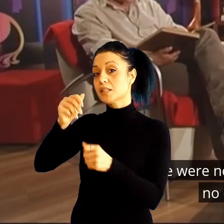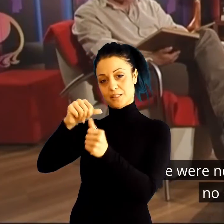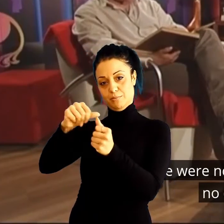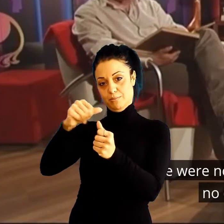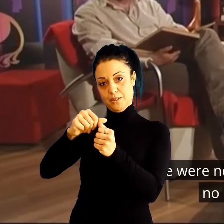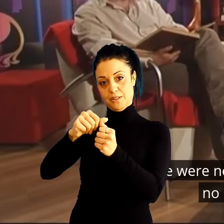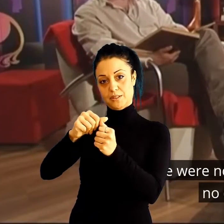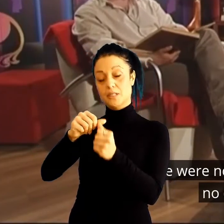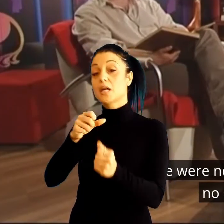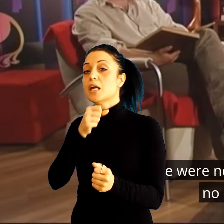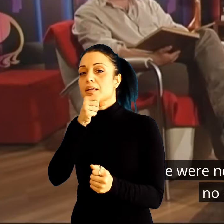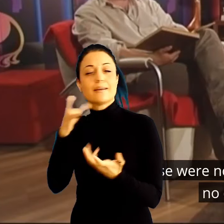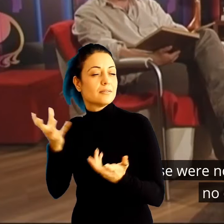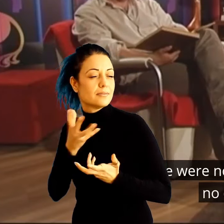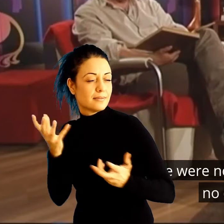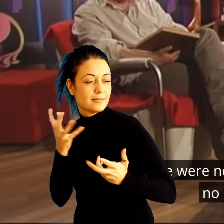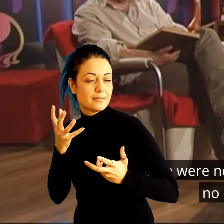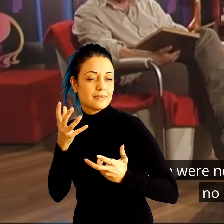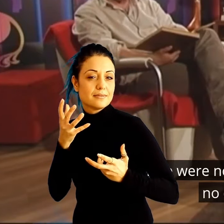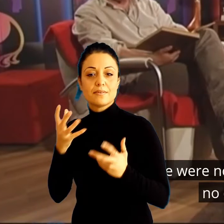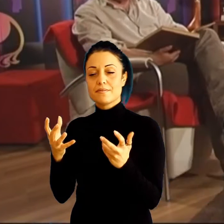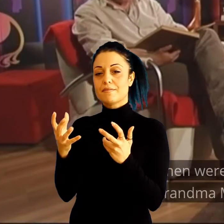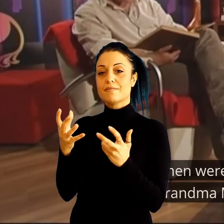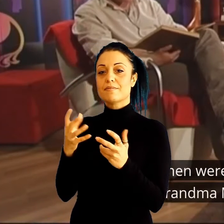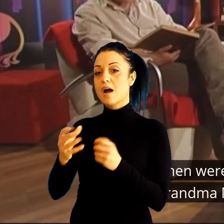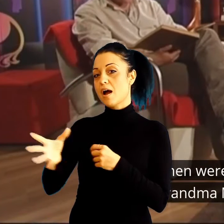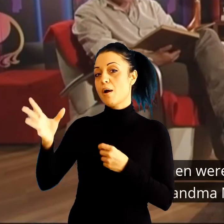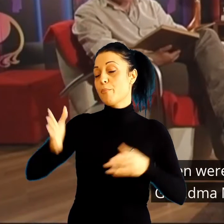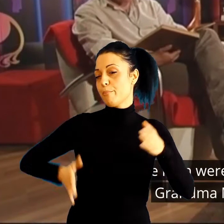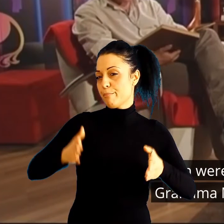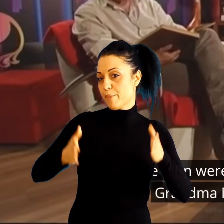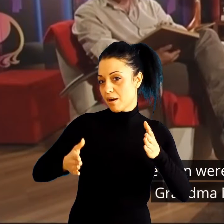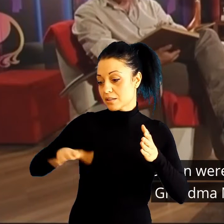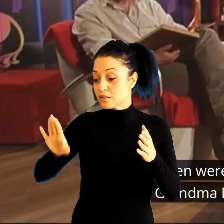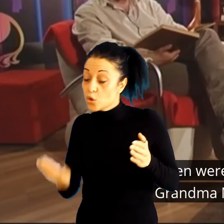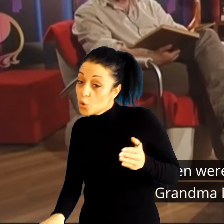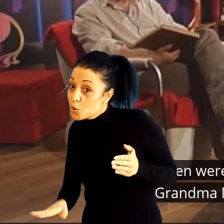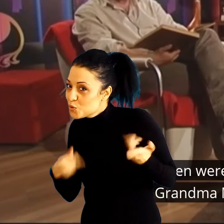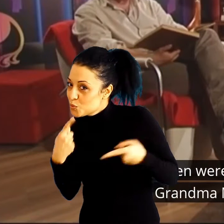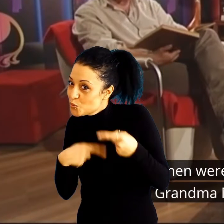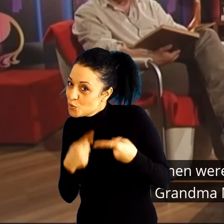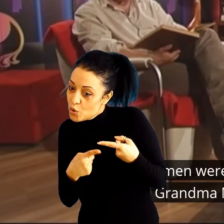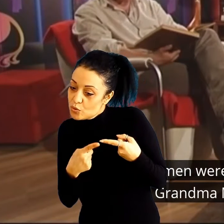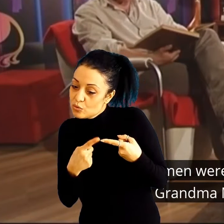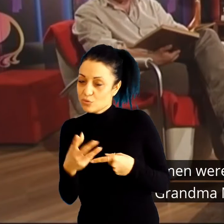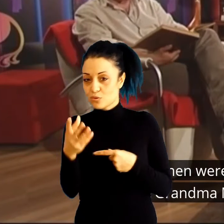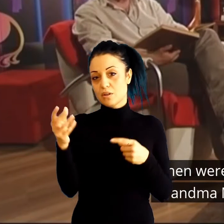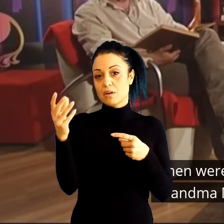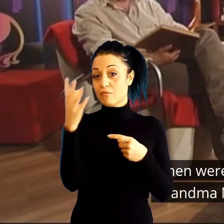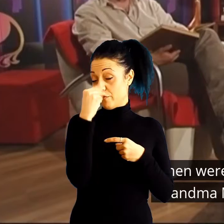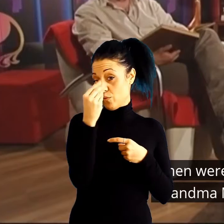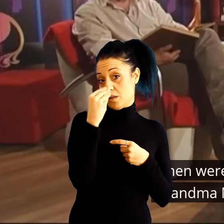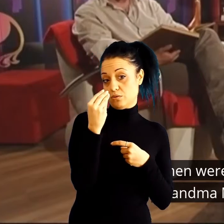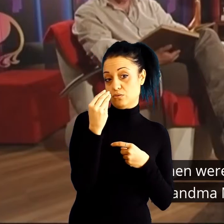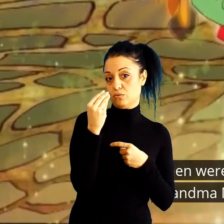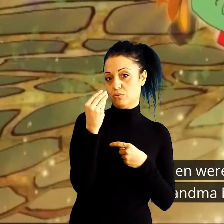мажи. Жената не била обична баба. Мажите биле 11 месеци. Бабата